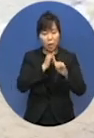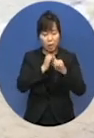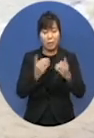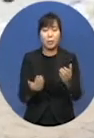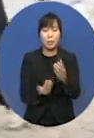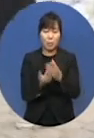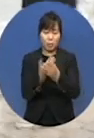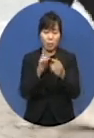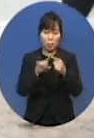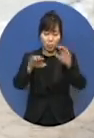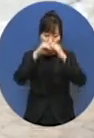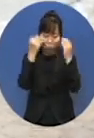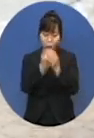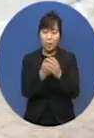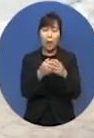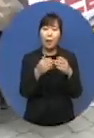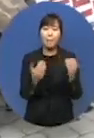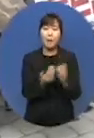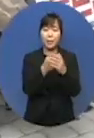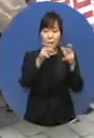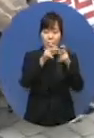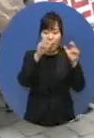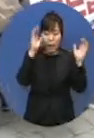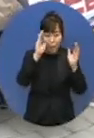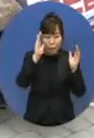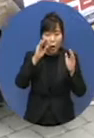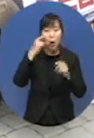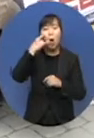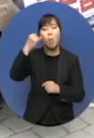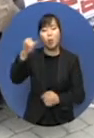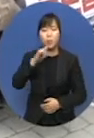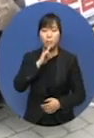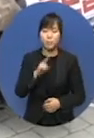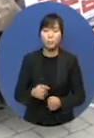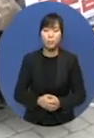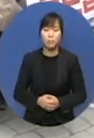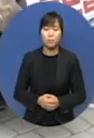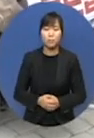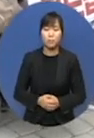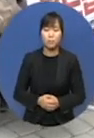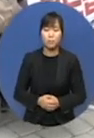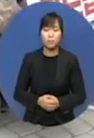사건은 모두 발달장애인 학생과 그 어머니였다고 주장하고 있습니다.